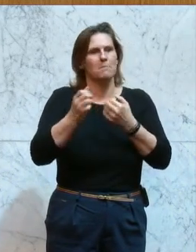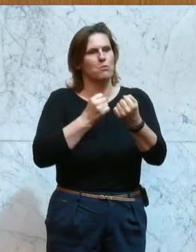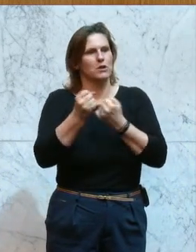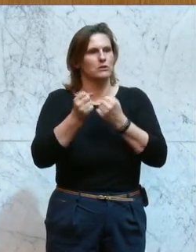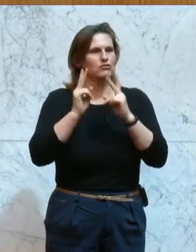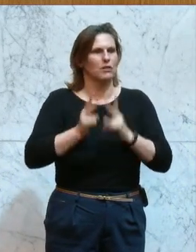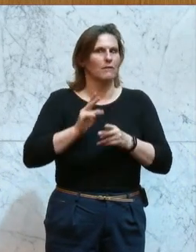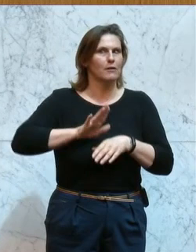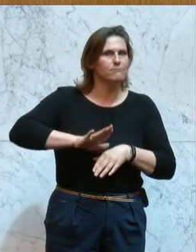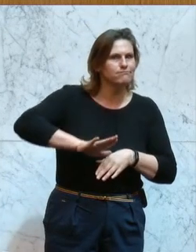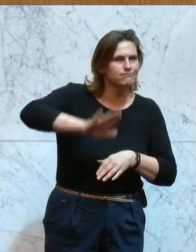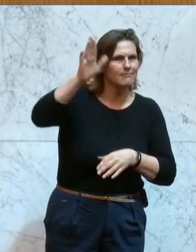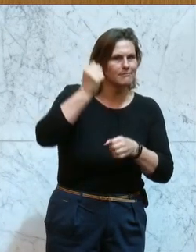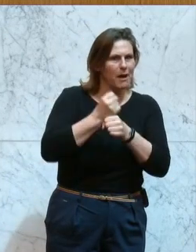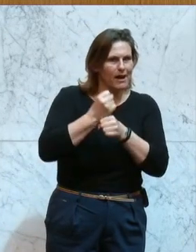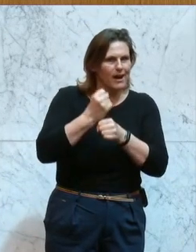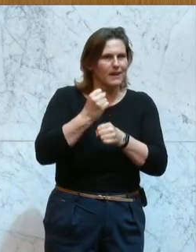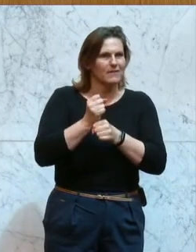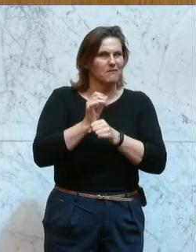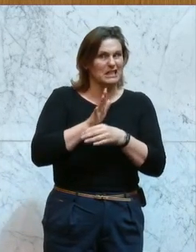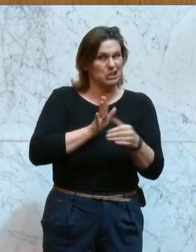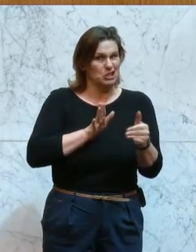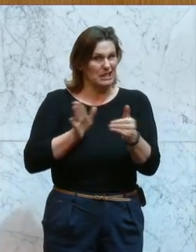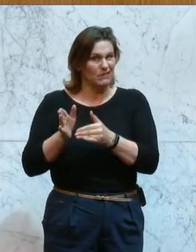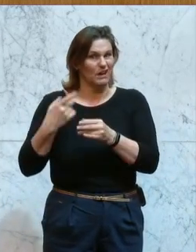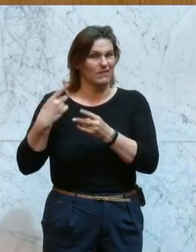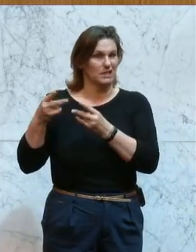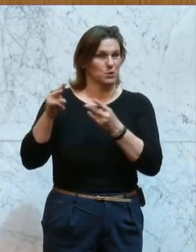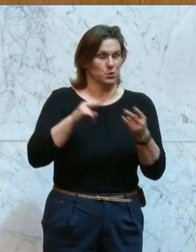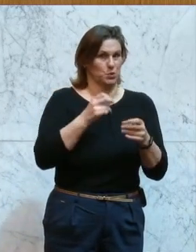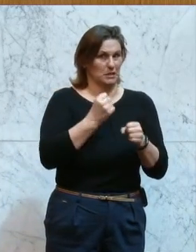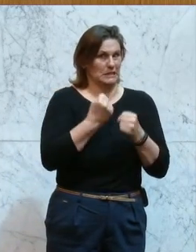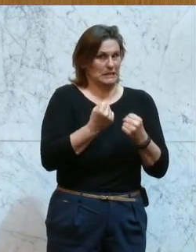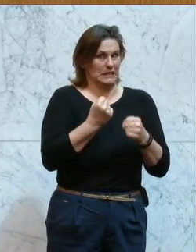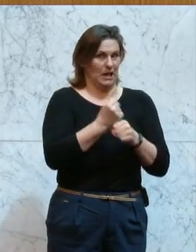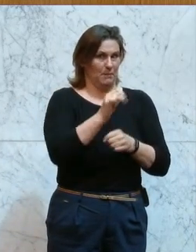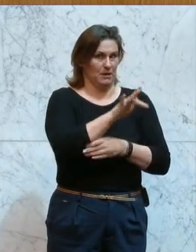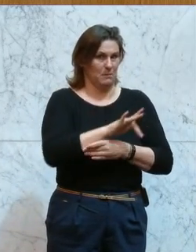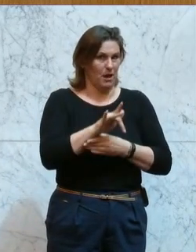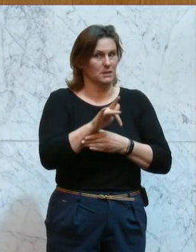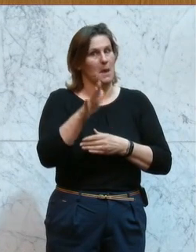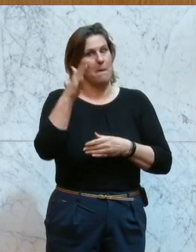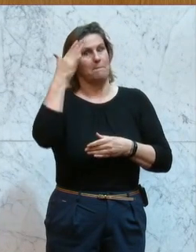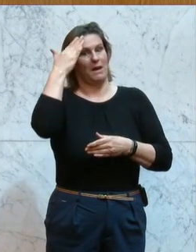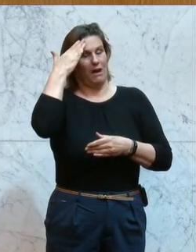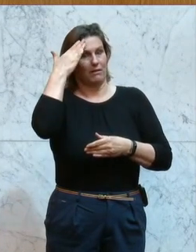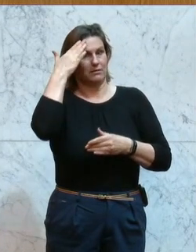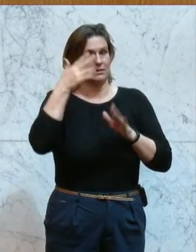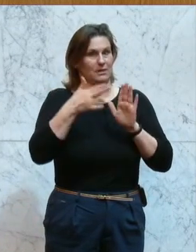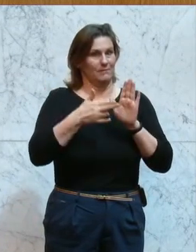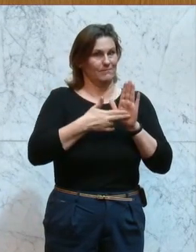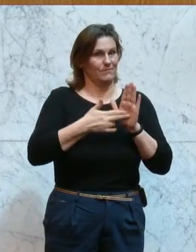Und wenn die Karriere dann in die Hose geht, kann man auf diesen Posten zurückkehren. Ja genau, prominenteste Trägerin eines solches Marshalls ist die